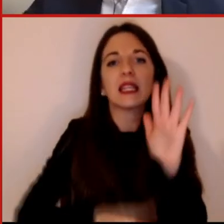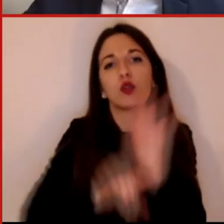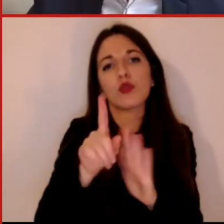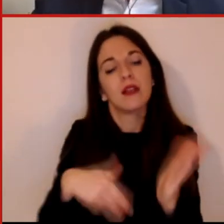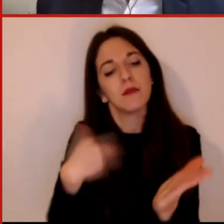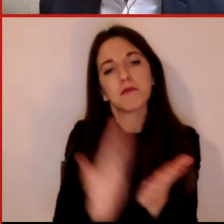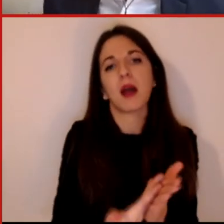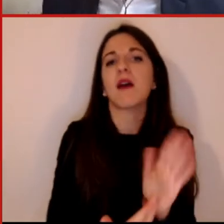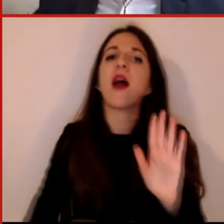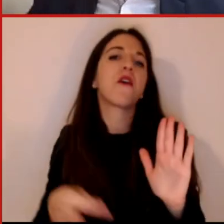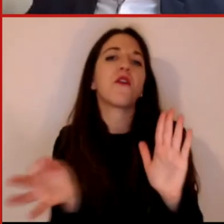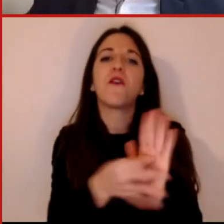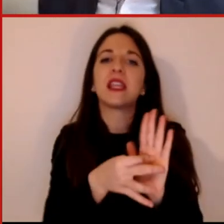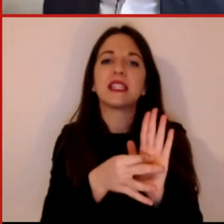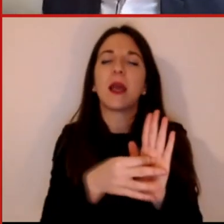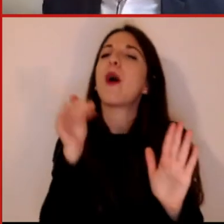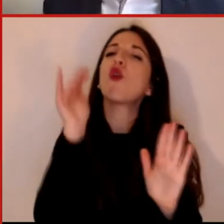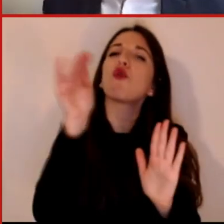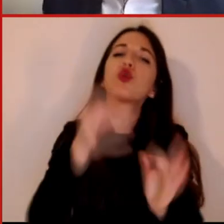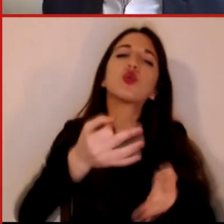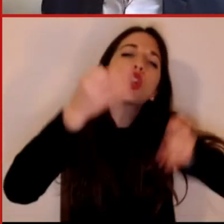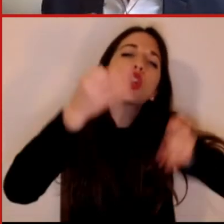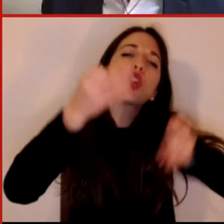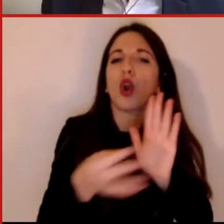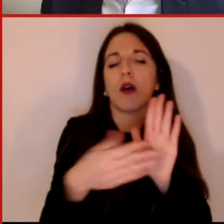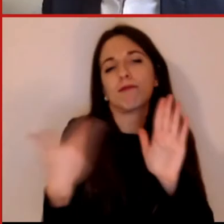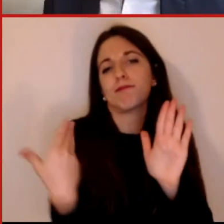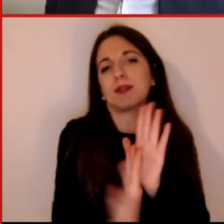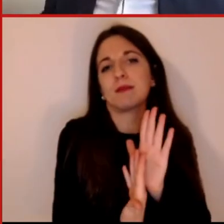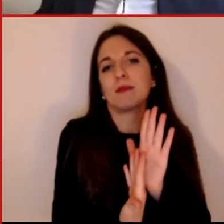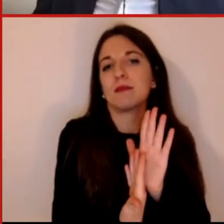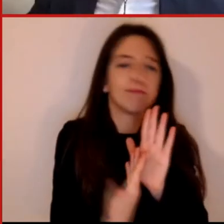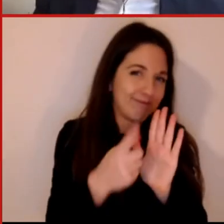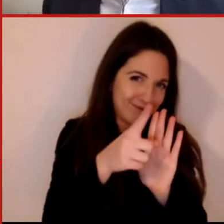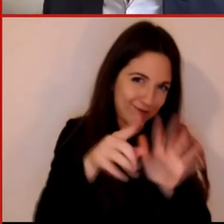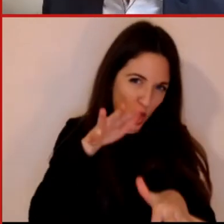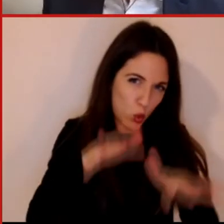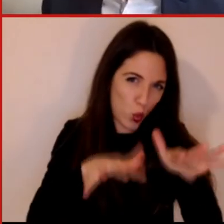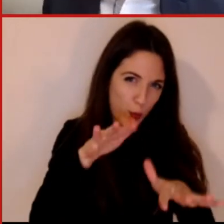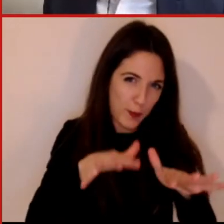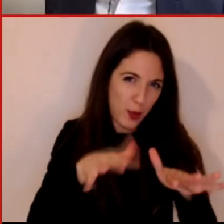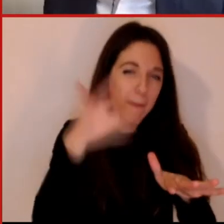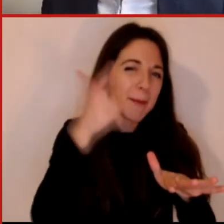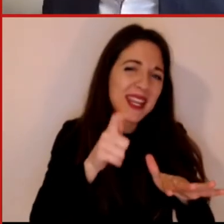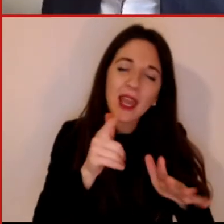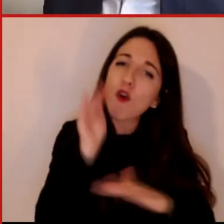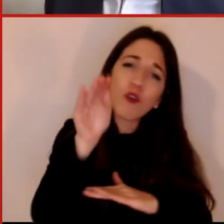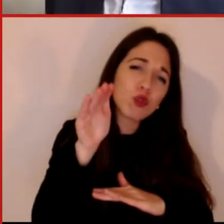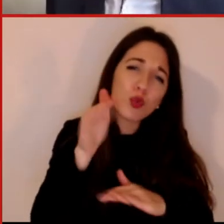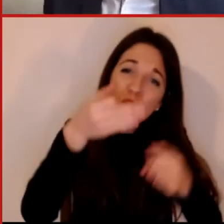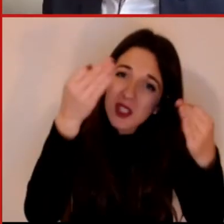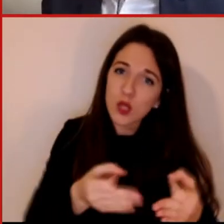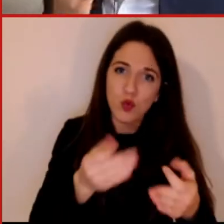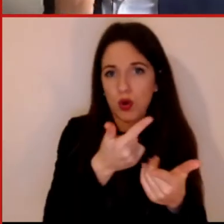qualunque futuro e l'altra cosa è state attenti al pensiero lineare, il pensiero lineare spesso inganna, il pensiero